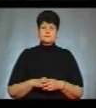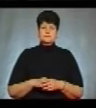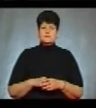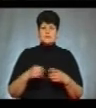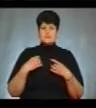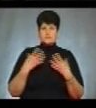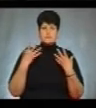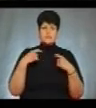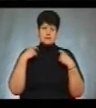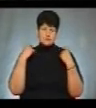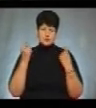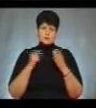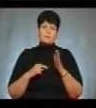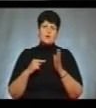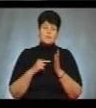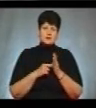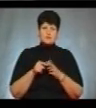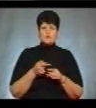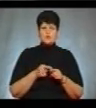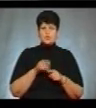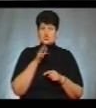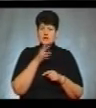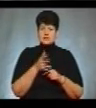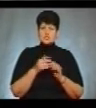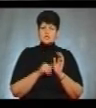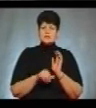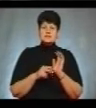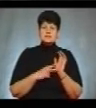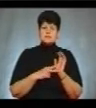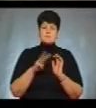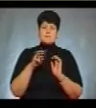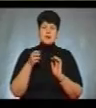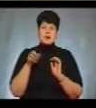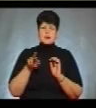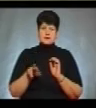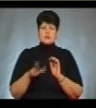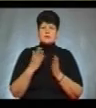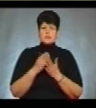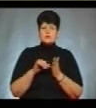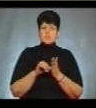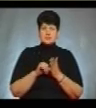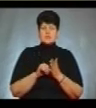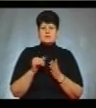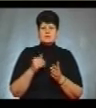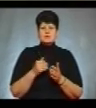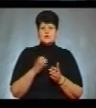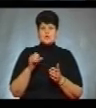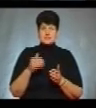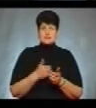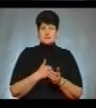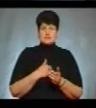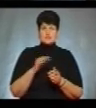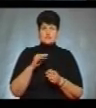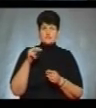Святкуємо дні народження, якщо потрапляє на той час. 67-річна Майя Черник є учасником соціальних ініціатив з